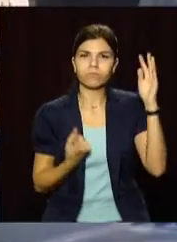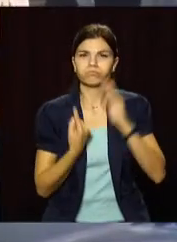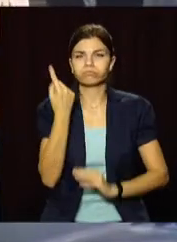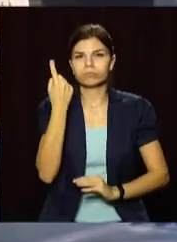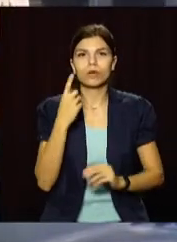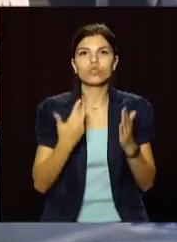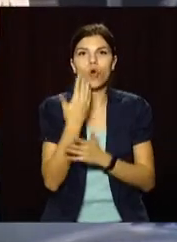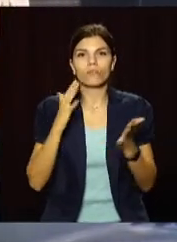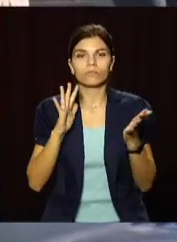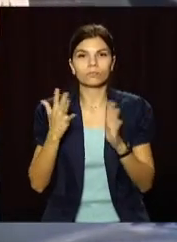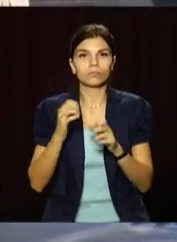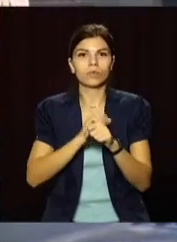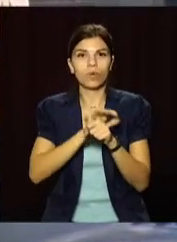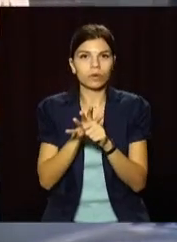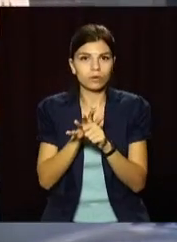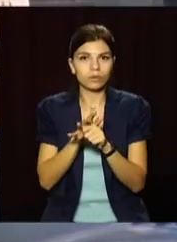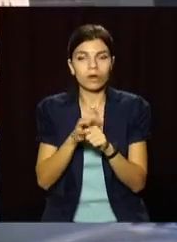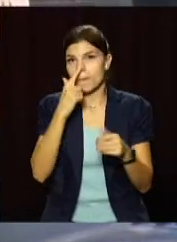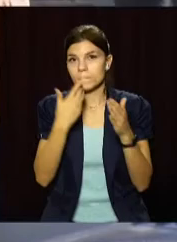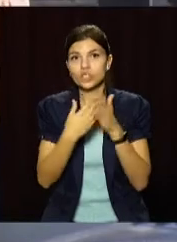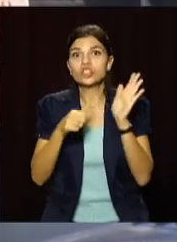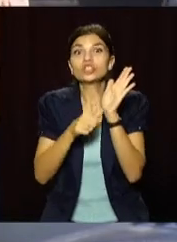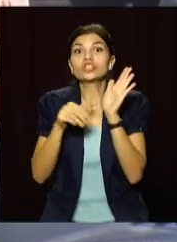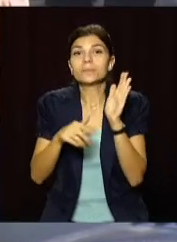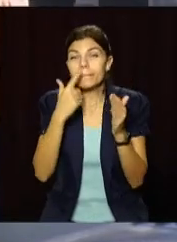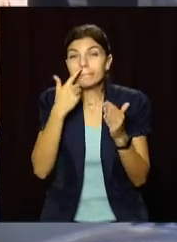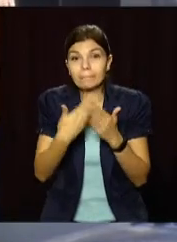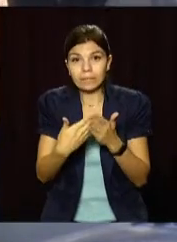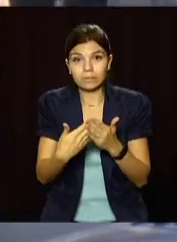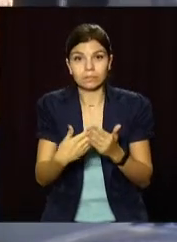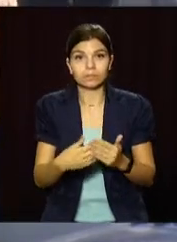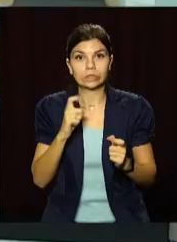кількістю випадків зараження COVID-19 – майже 6 тисяч за добу.